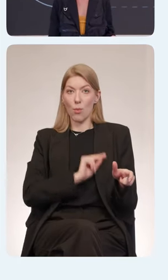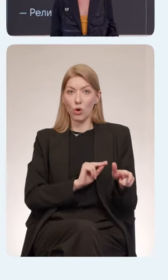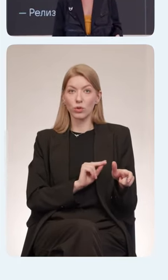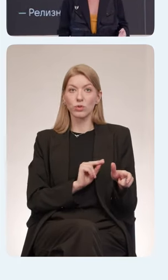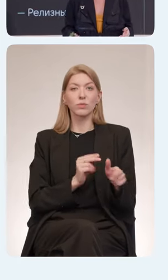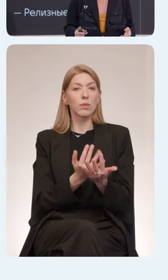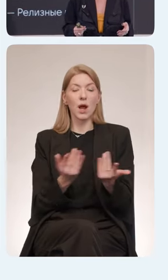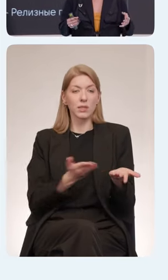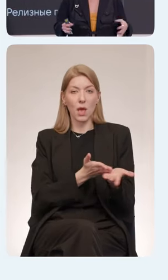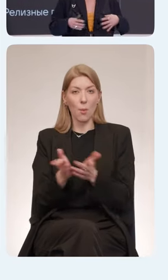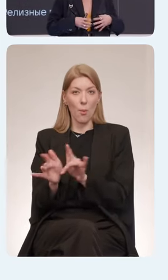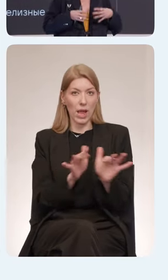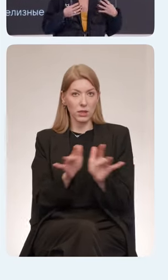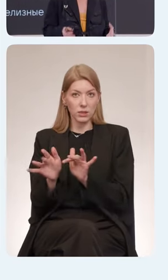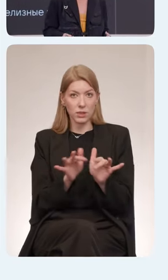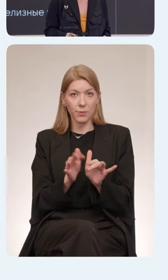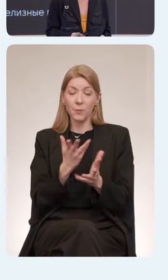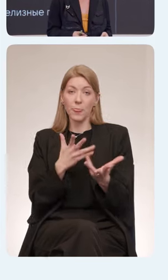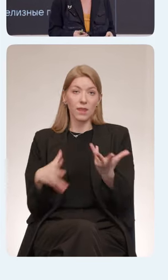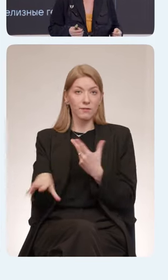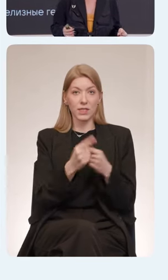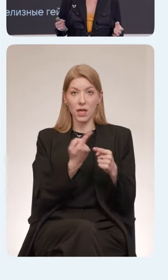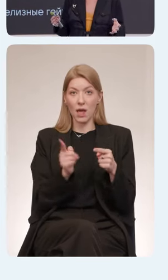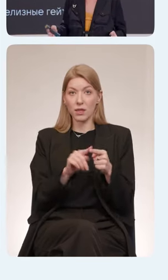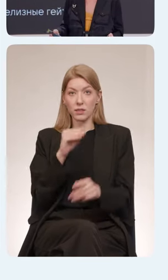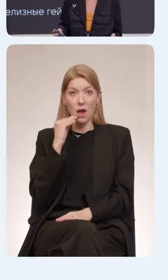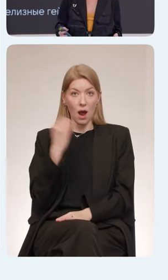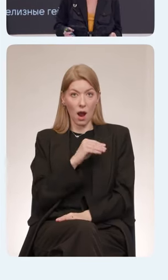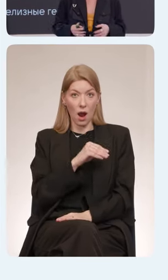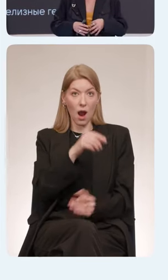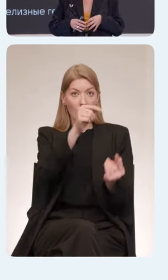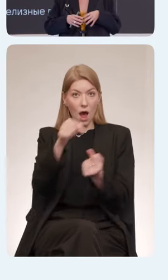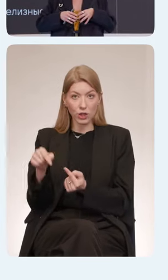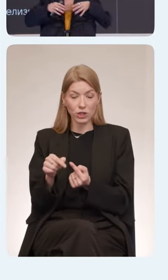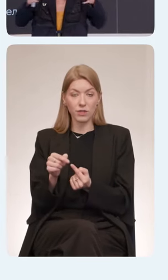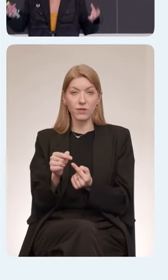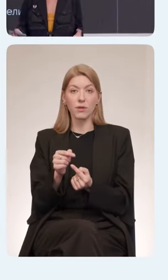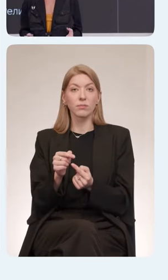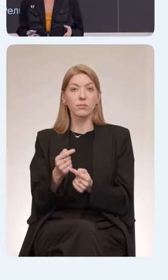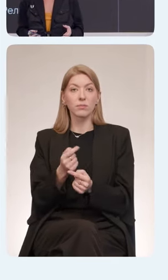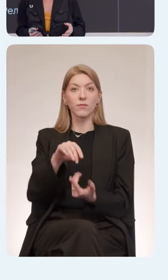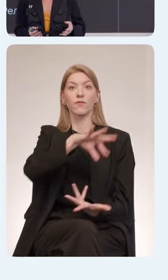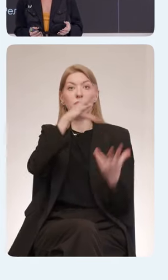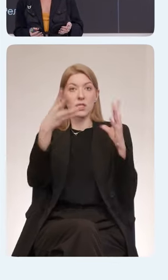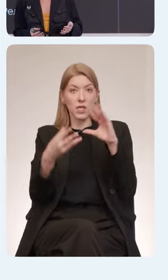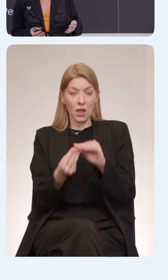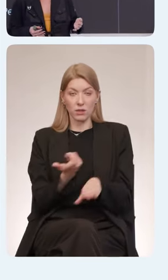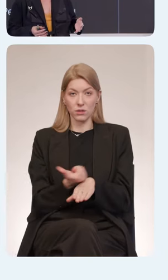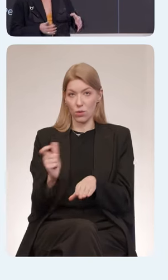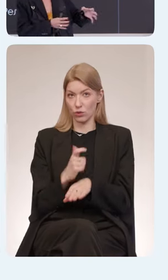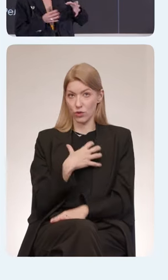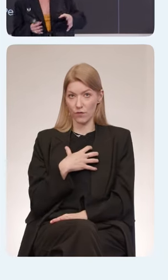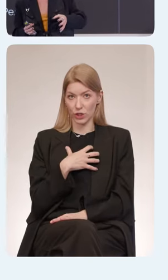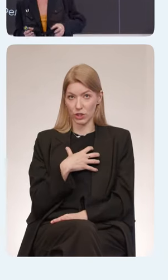различных, потому что все эти качества и все эти компоненты, они важны целостно. Они